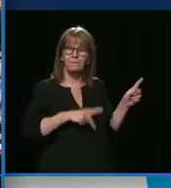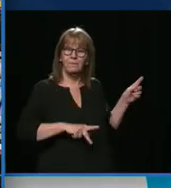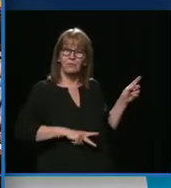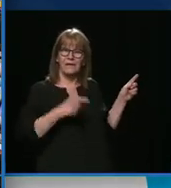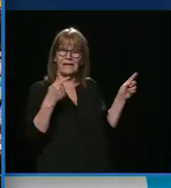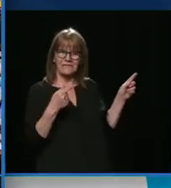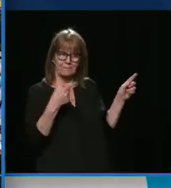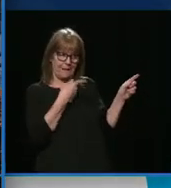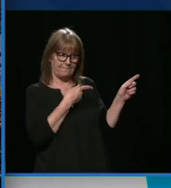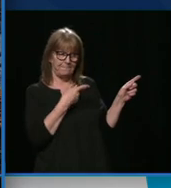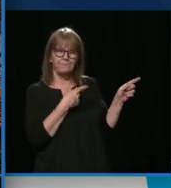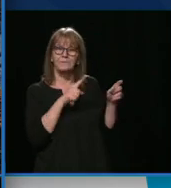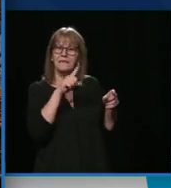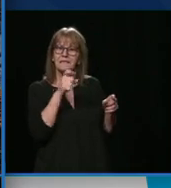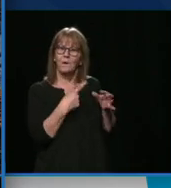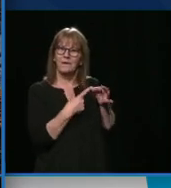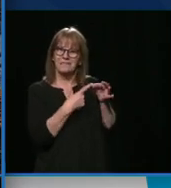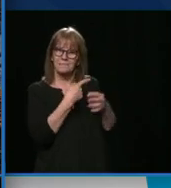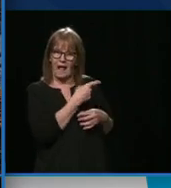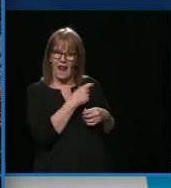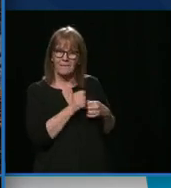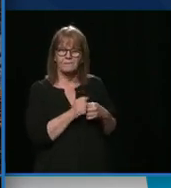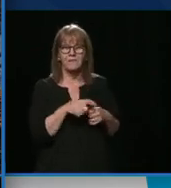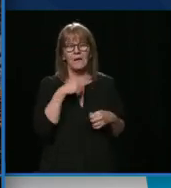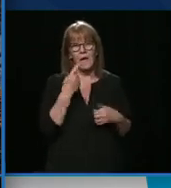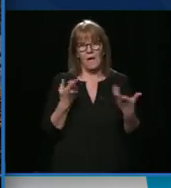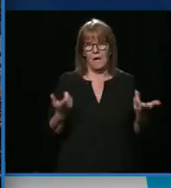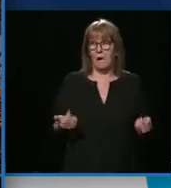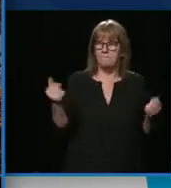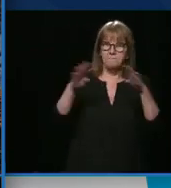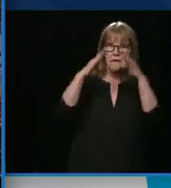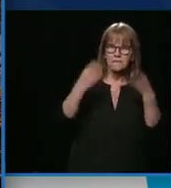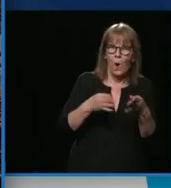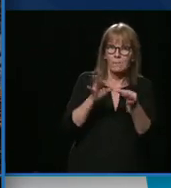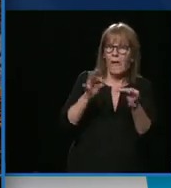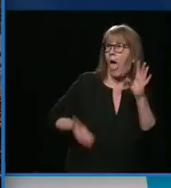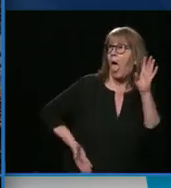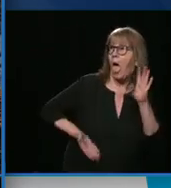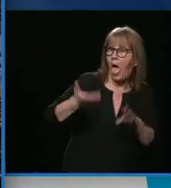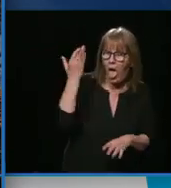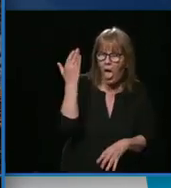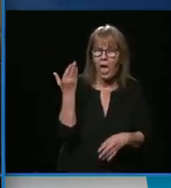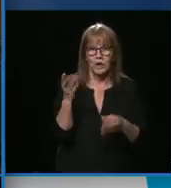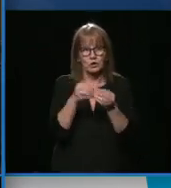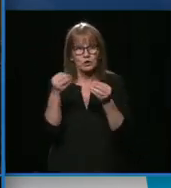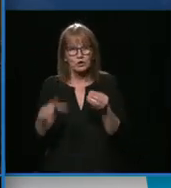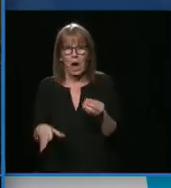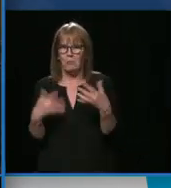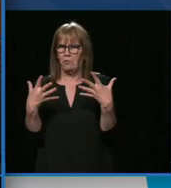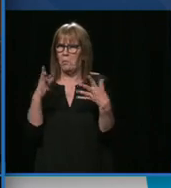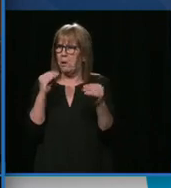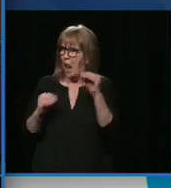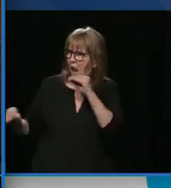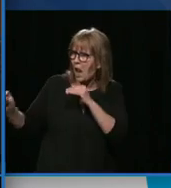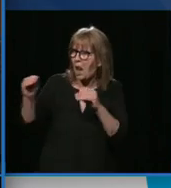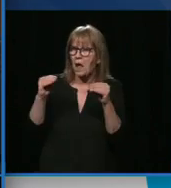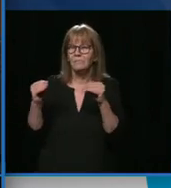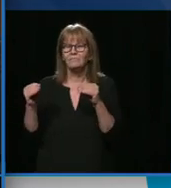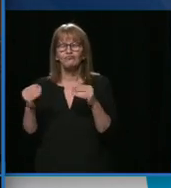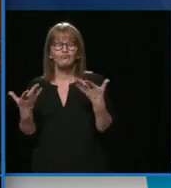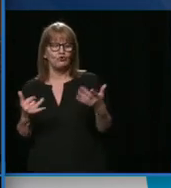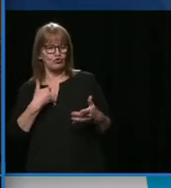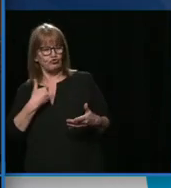M. le Président, la flambée des prix de'immobilier est un des sujets les plus courants dans les discussions au Québec, notamment pour les adultes de mon âge.